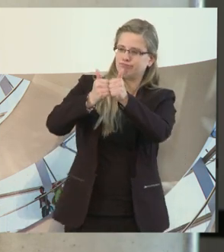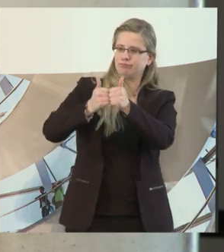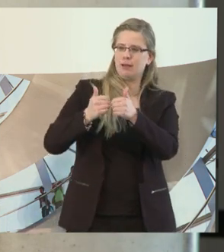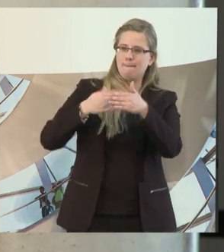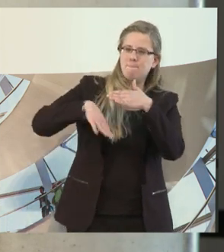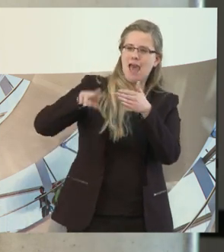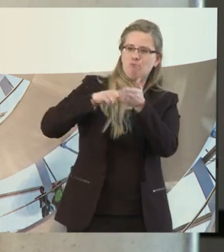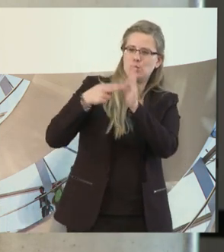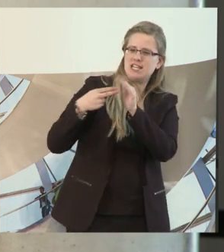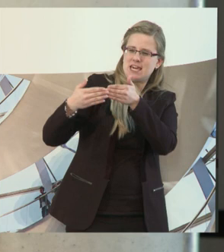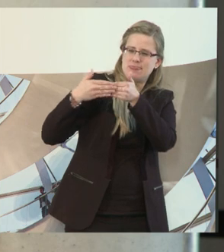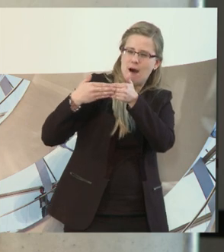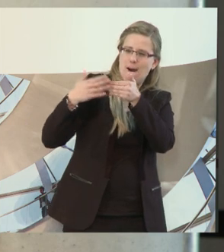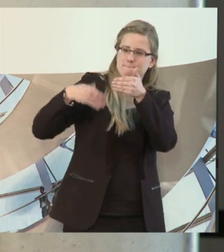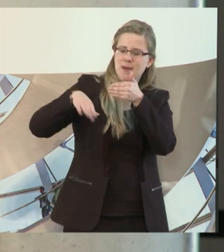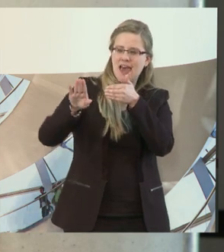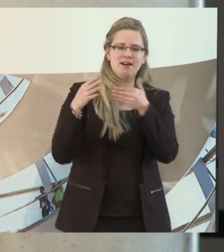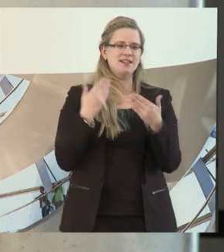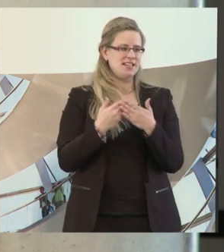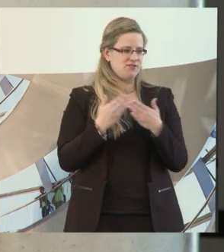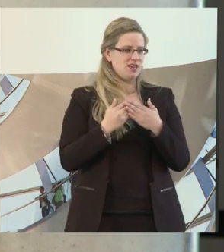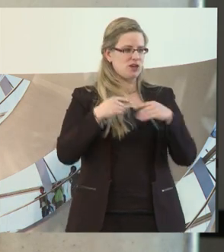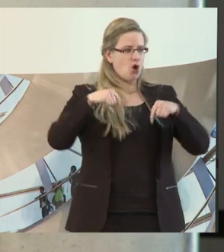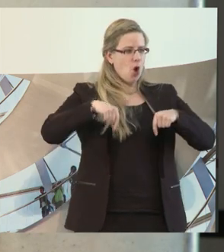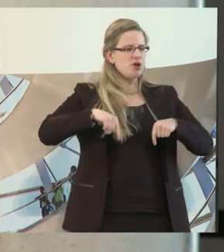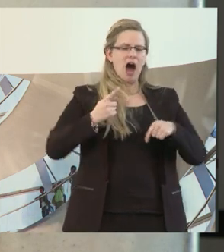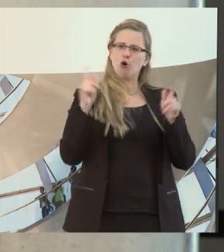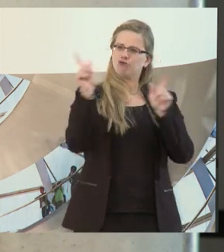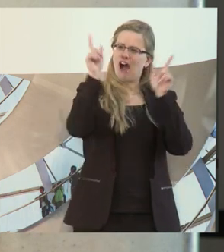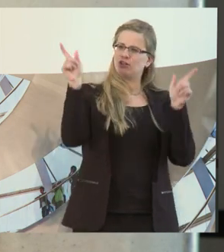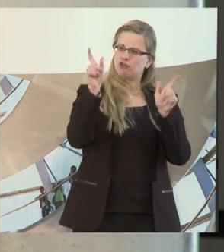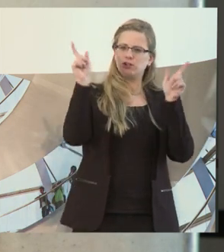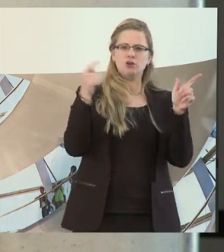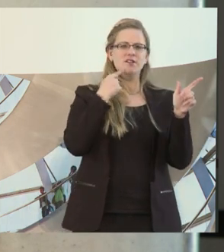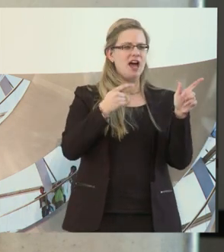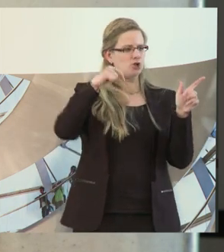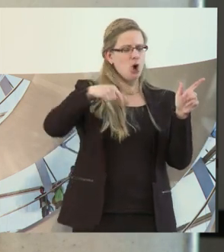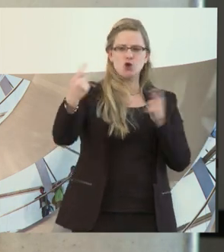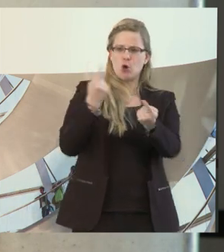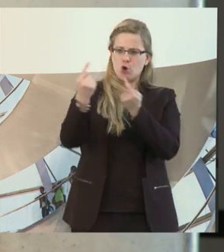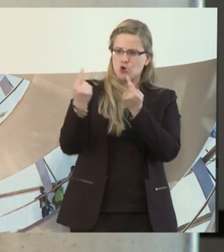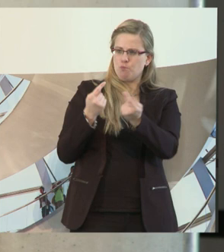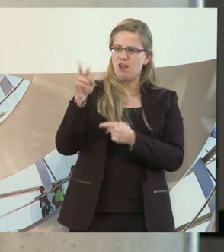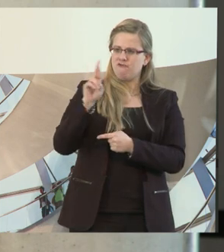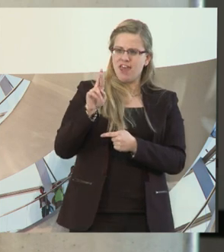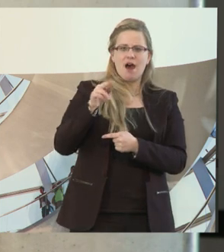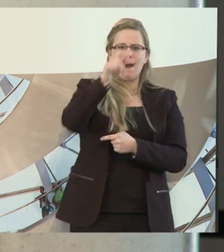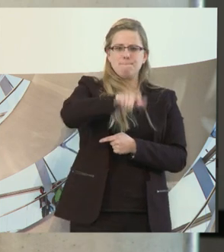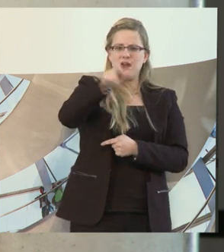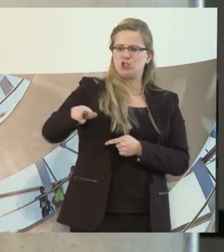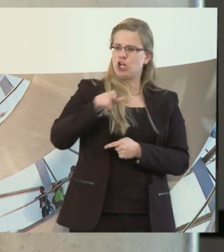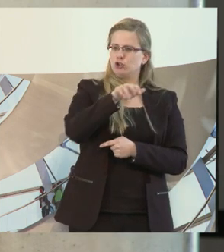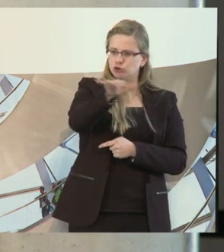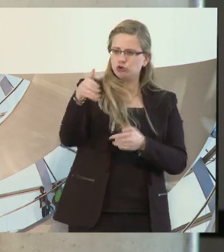Politik sind. Und so habe ich diese Veranstaltung auch heute verstanden. Ich dachte, heute kommen behinderte Menschen zur Sprache und